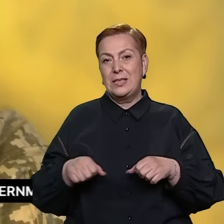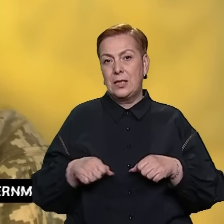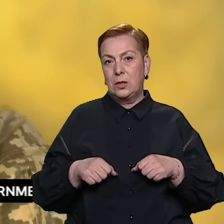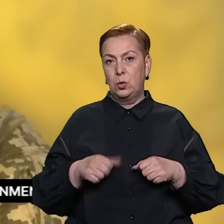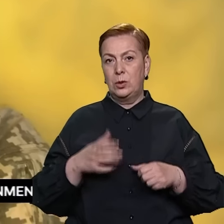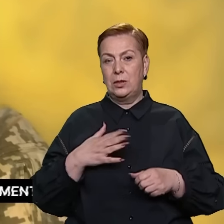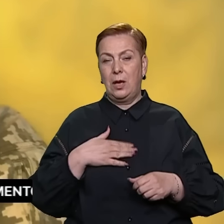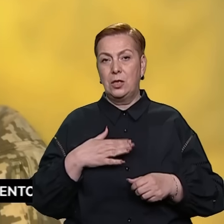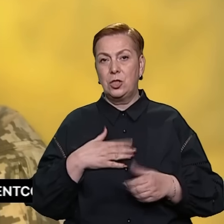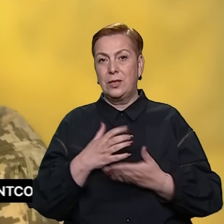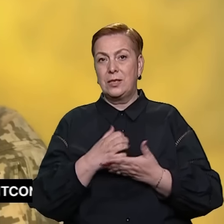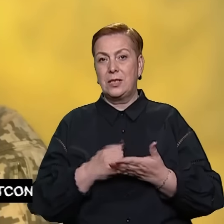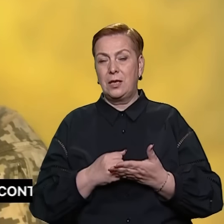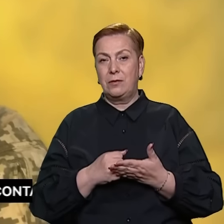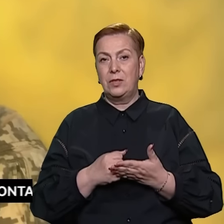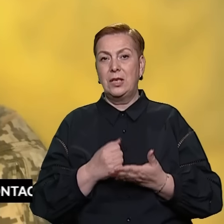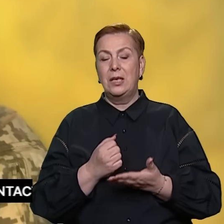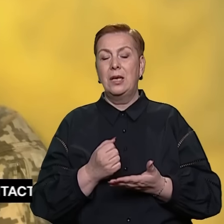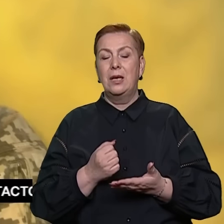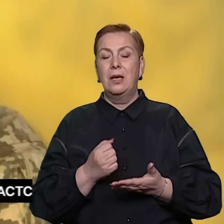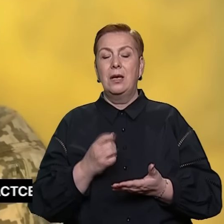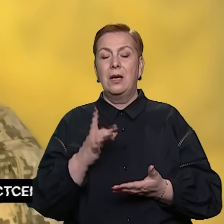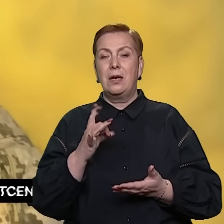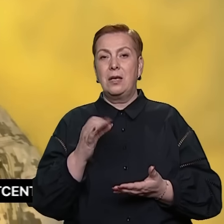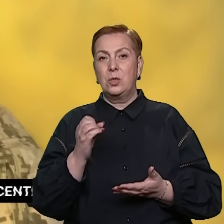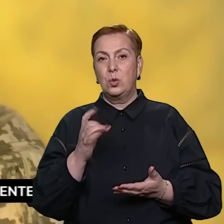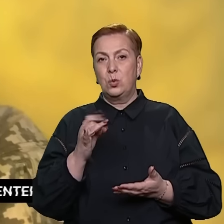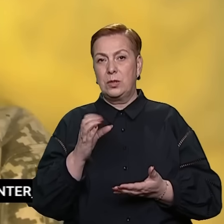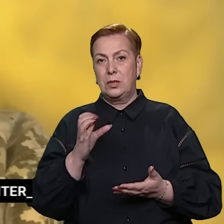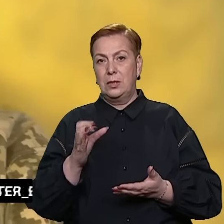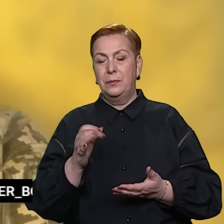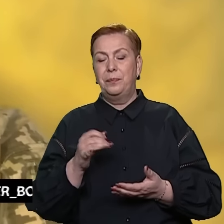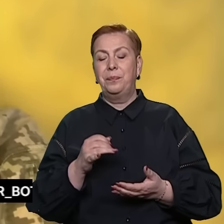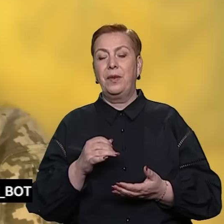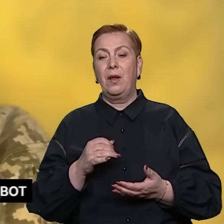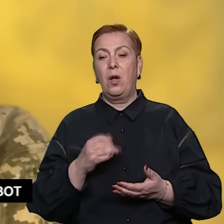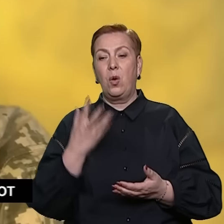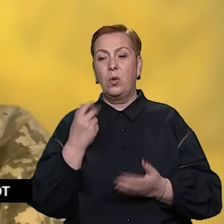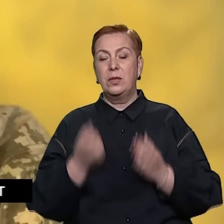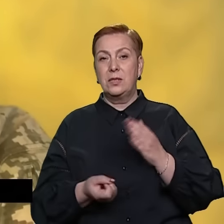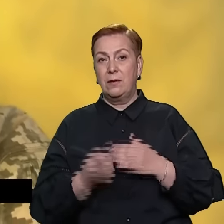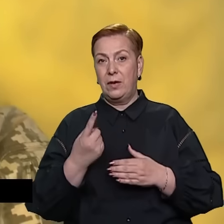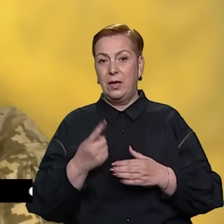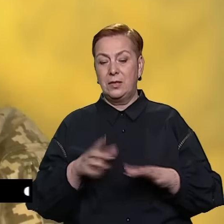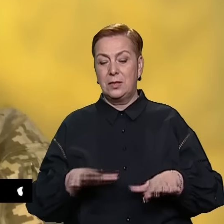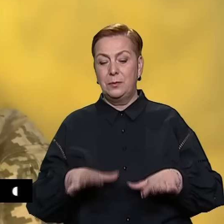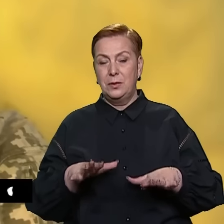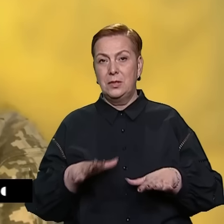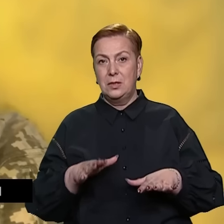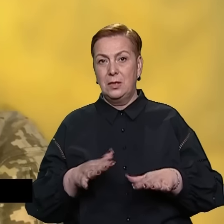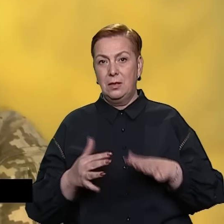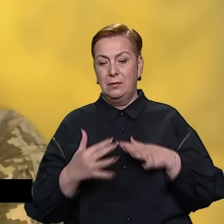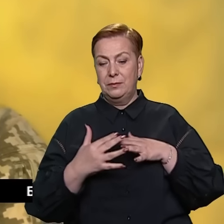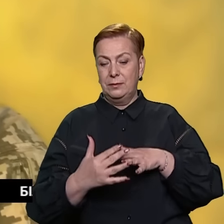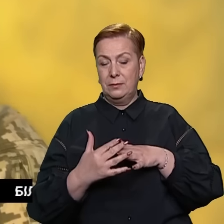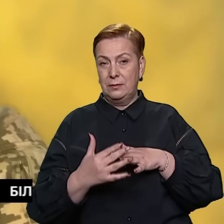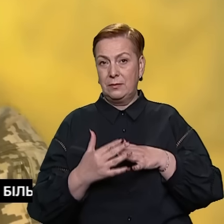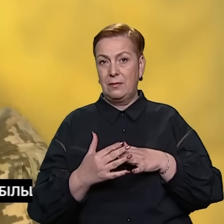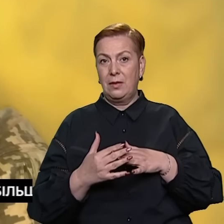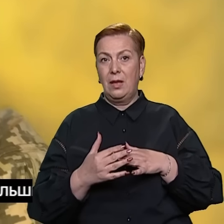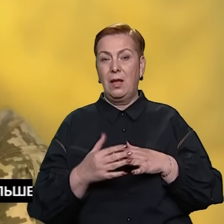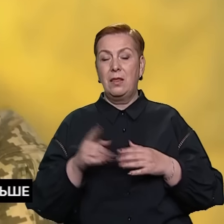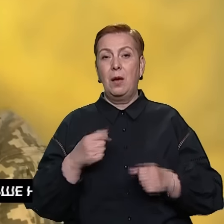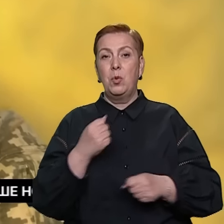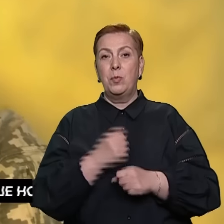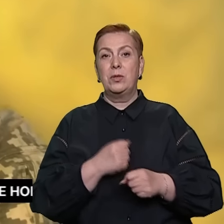'являється додаткова точка ведення бойових дій, працюють стандартні протоколи